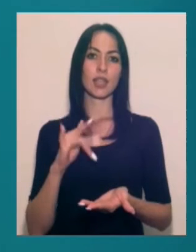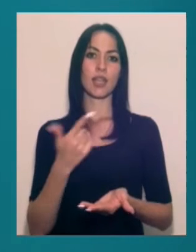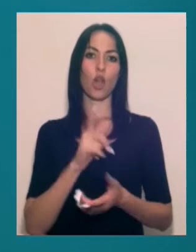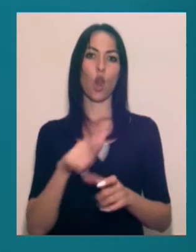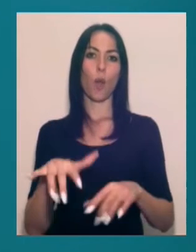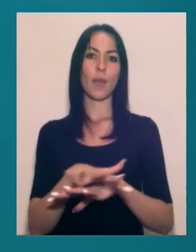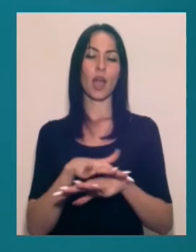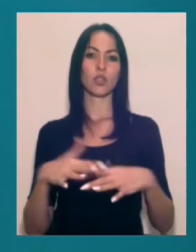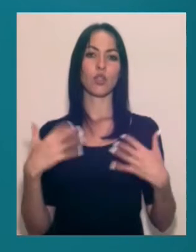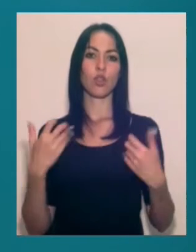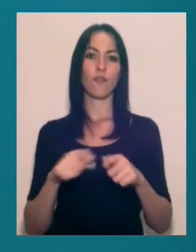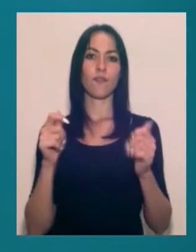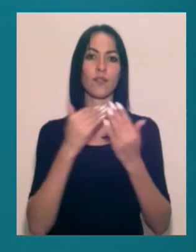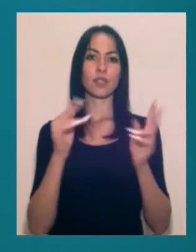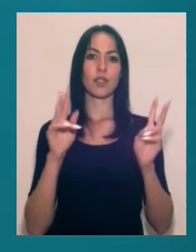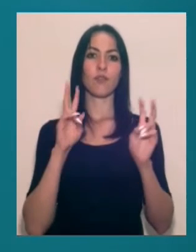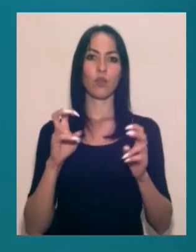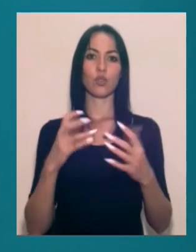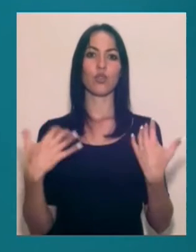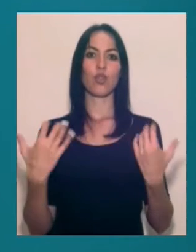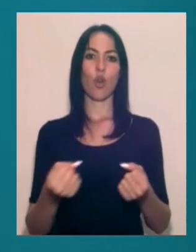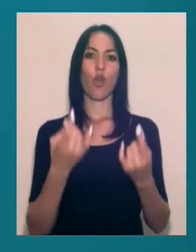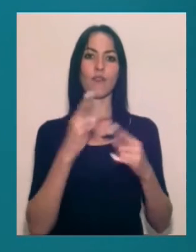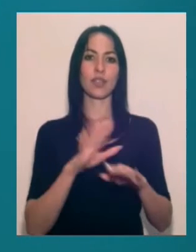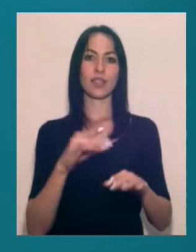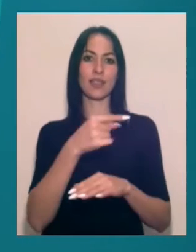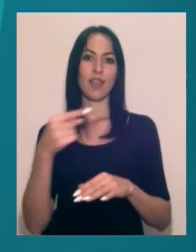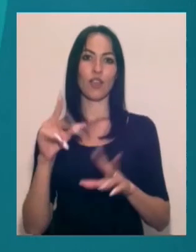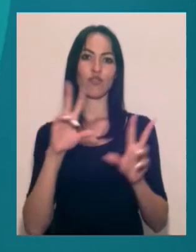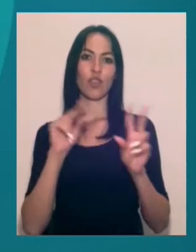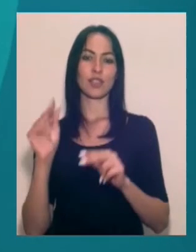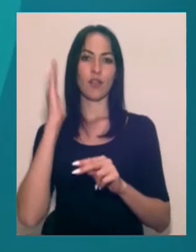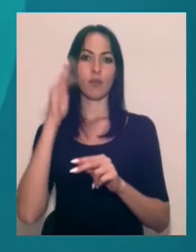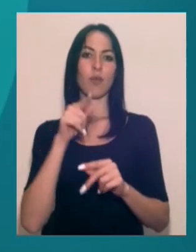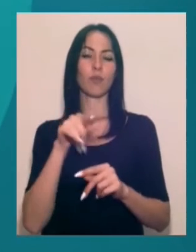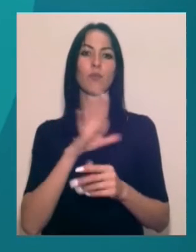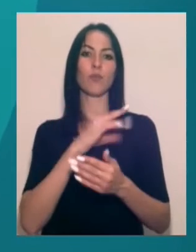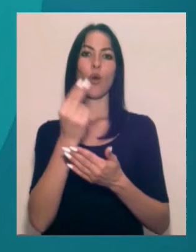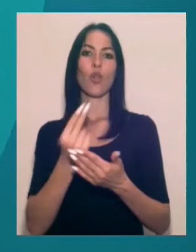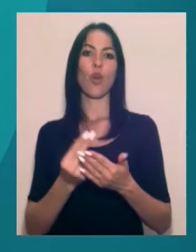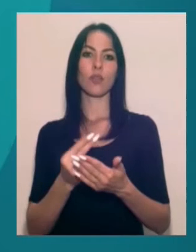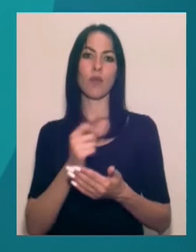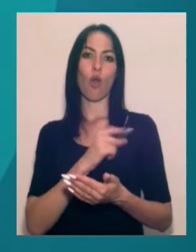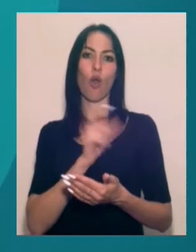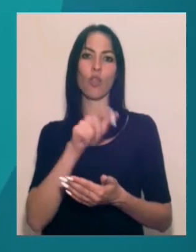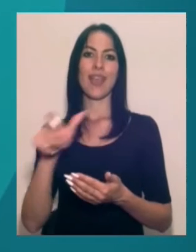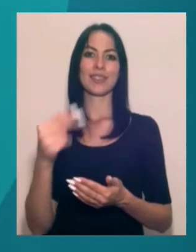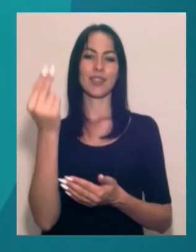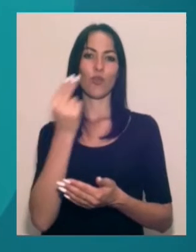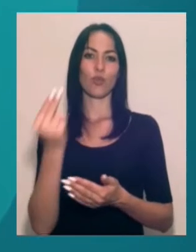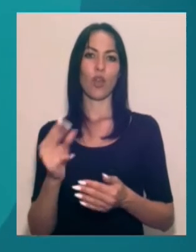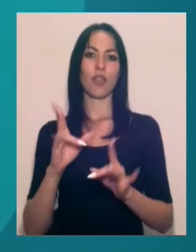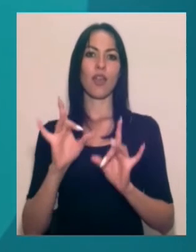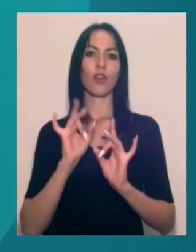відкрили виставку «Здорові діти. Щасливе майбутнє». На ній зібрали полотна одеських художників. Як розповіла генеральна директорка